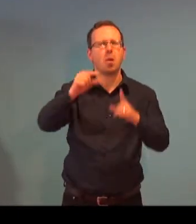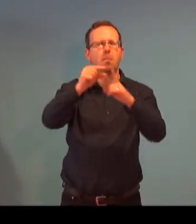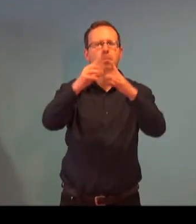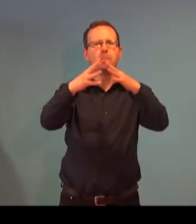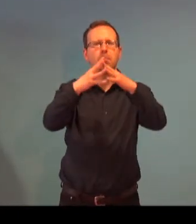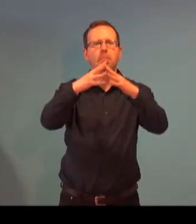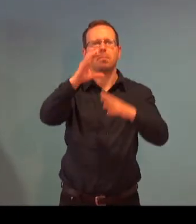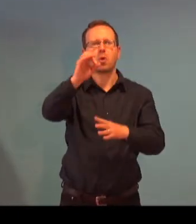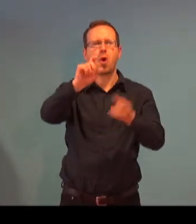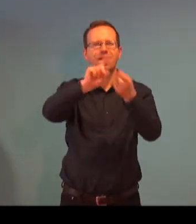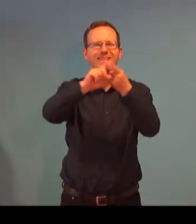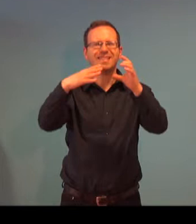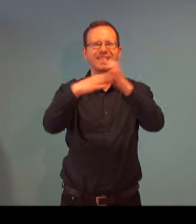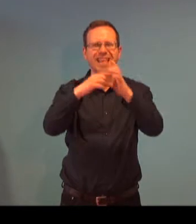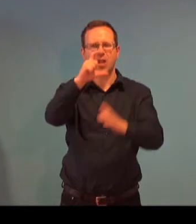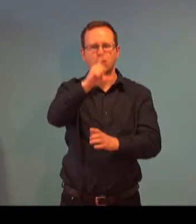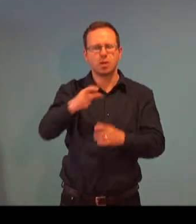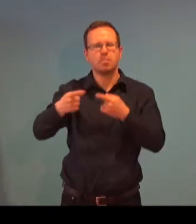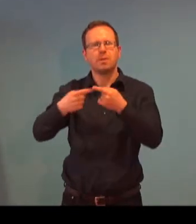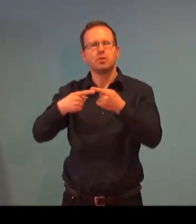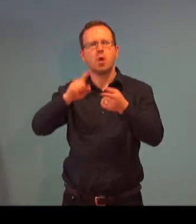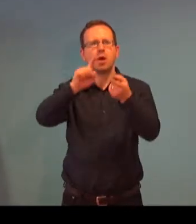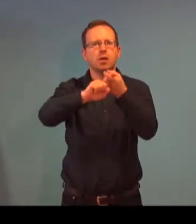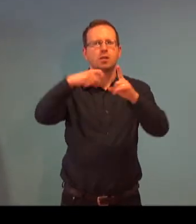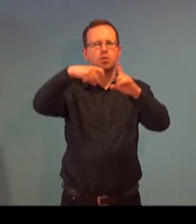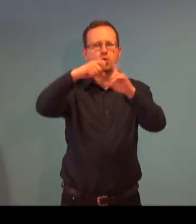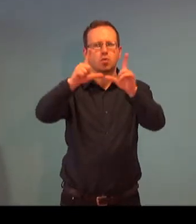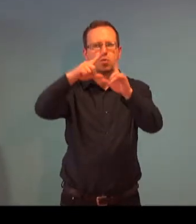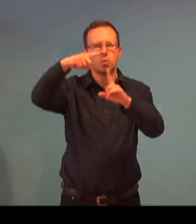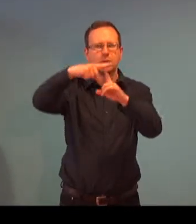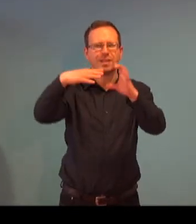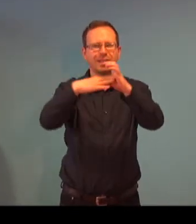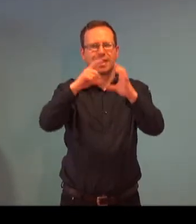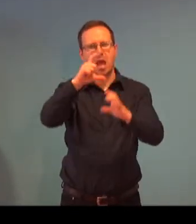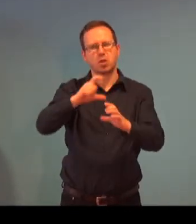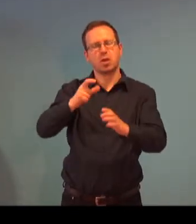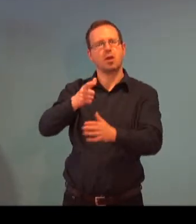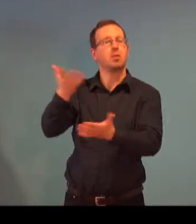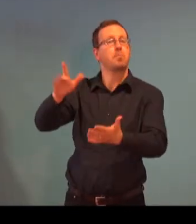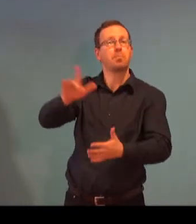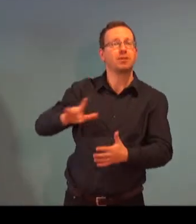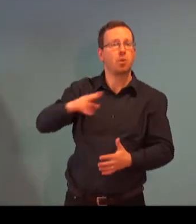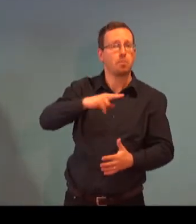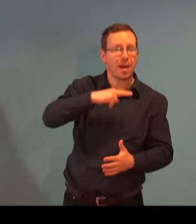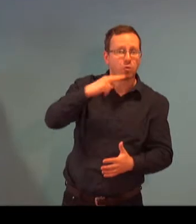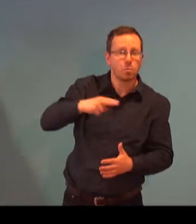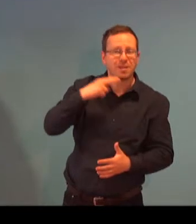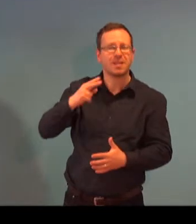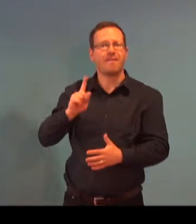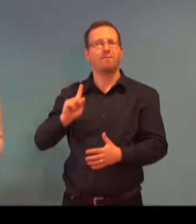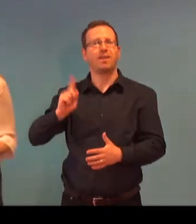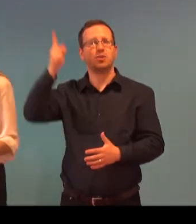obrazek a i na Vysočině, která je vyskoučena, pomezí z mého pohledu partubického kraje a kraje Vysočina.